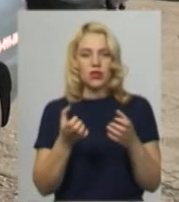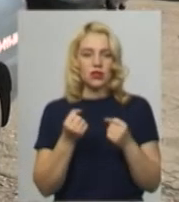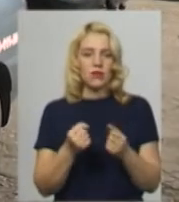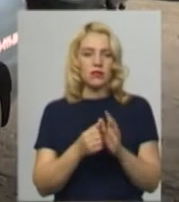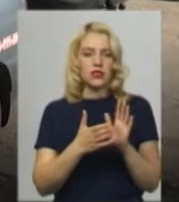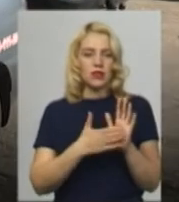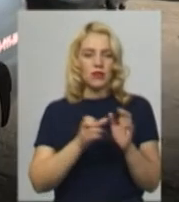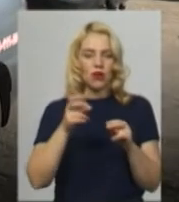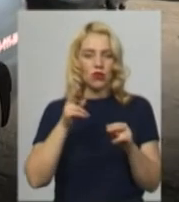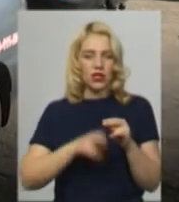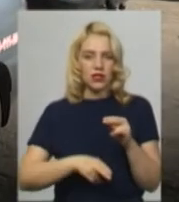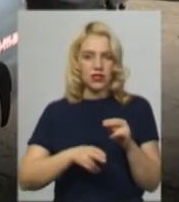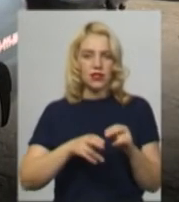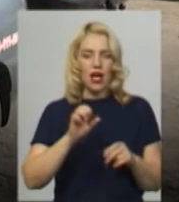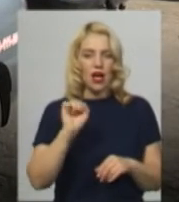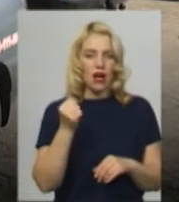серпня.